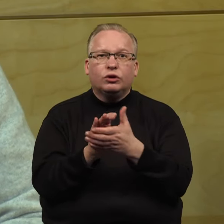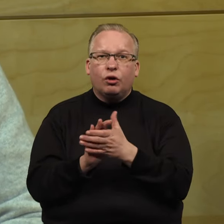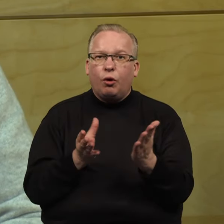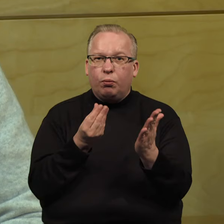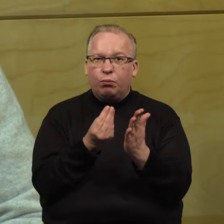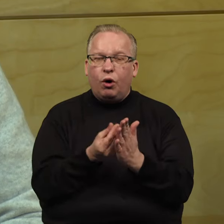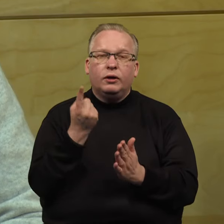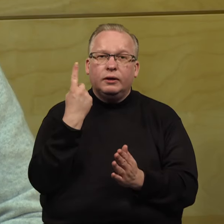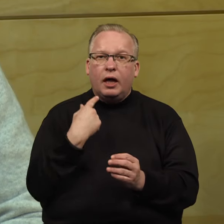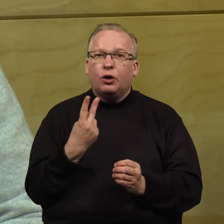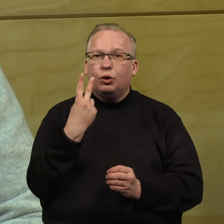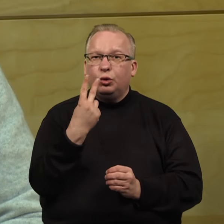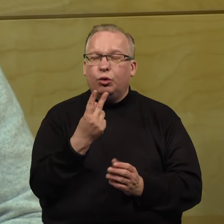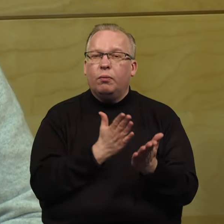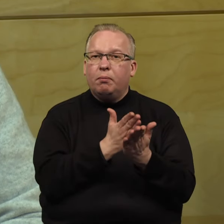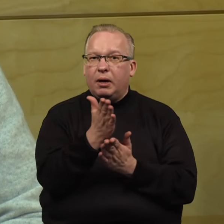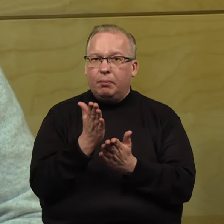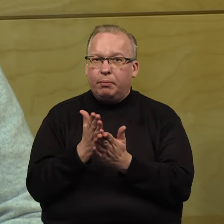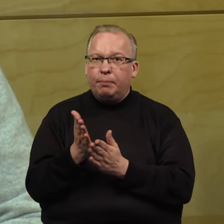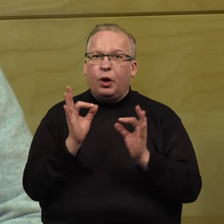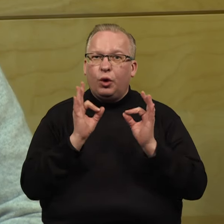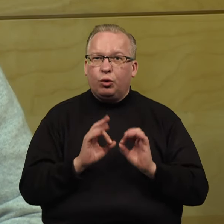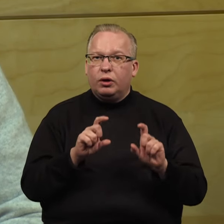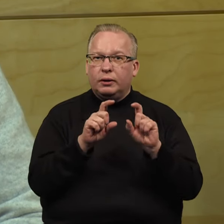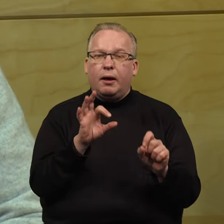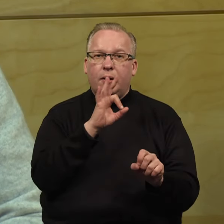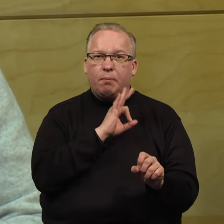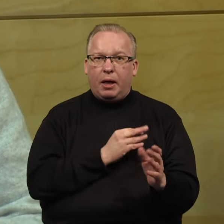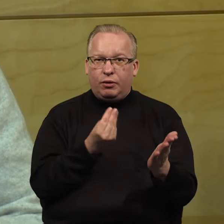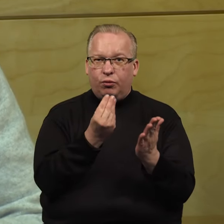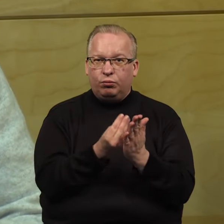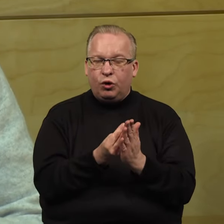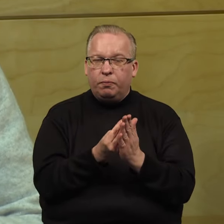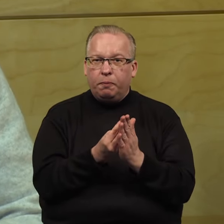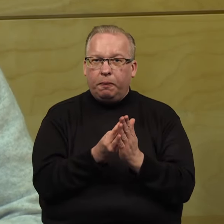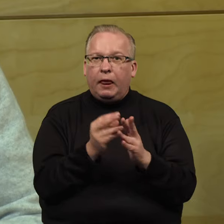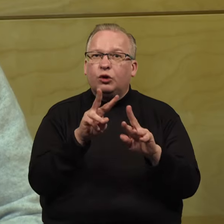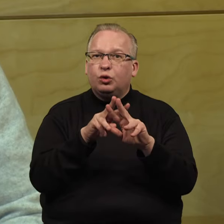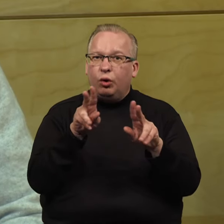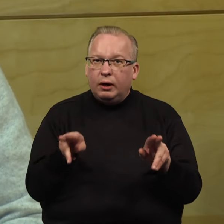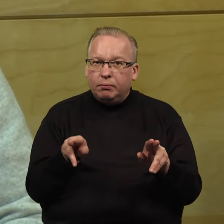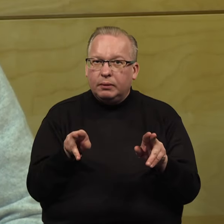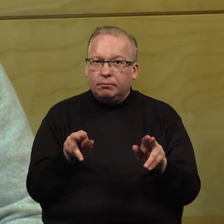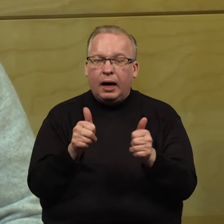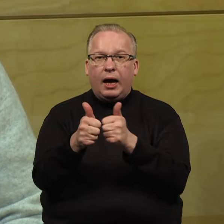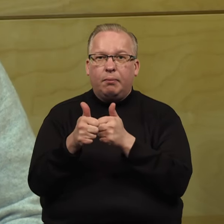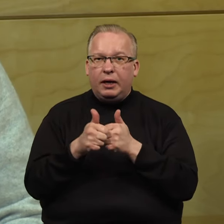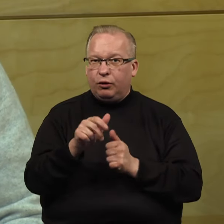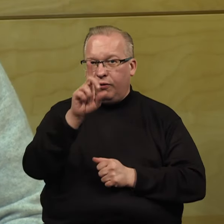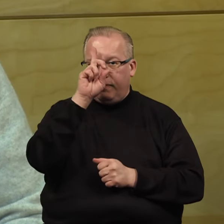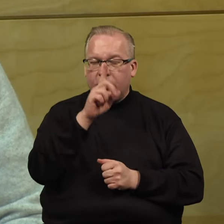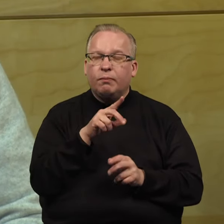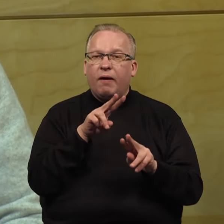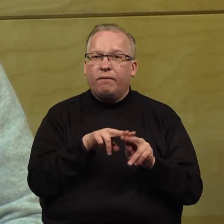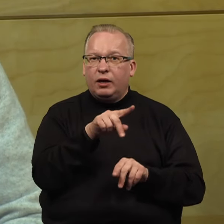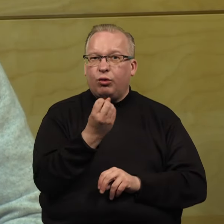dar pernai dar du papildomus šaltinius, tai yra juridinių asmenų pelno mokesčio sulyginimą su aplinkiniu valstybiu, tai yra vietoj